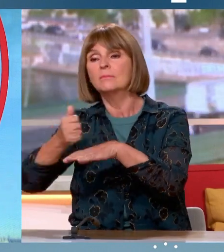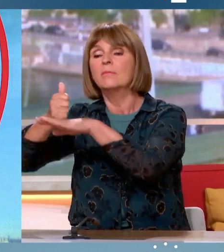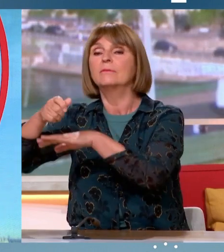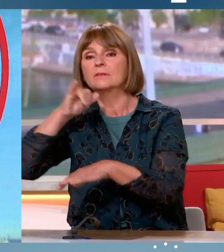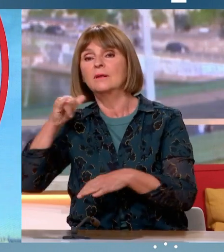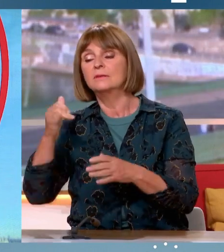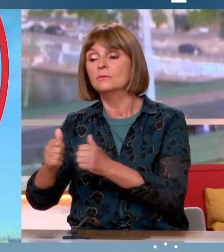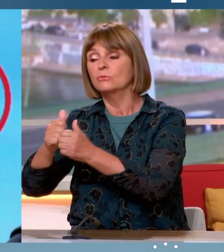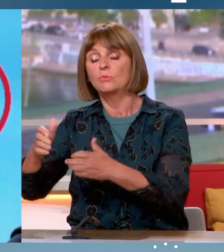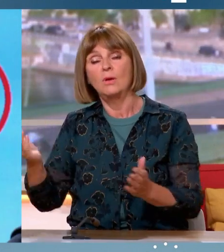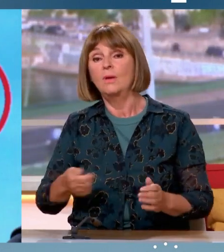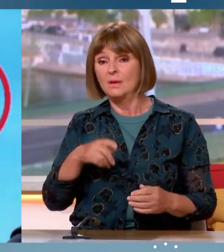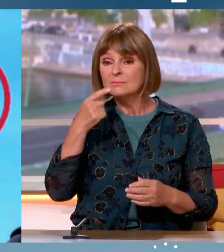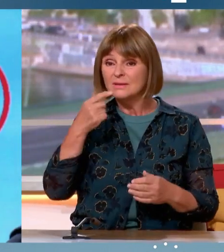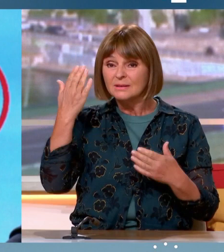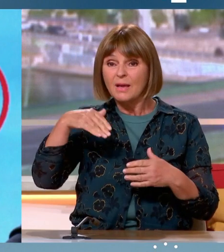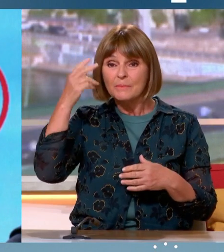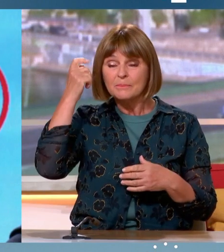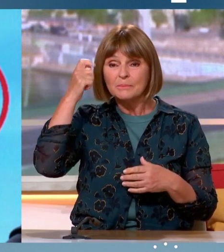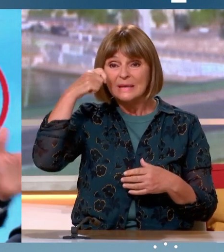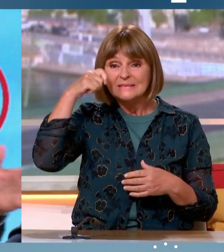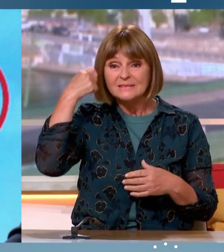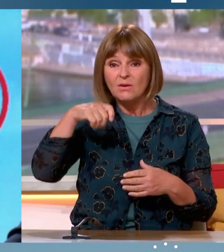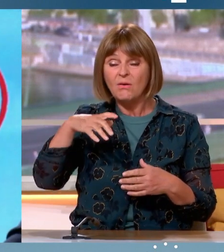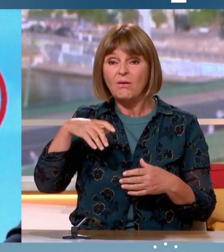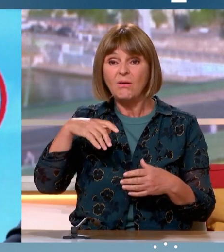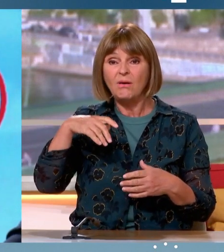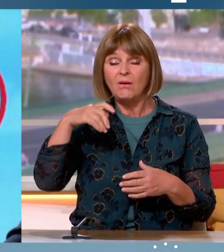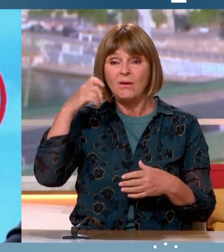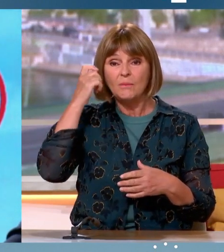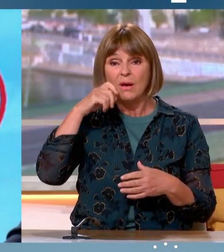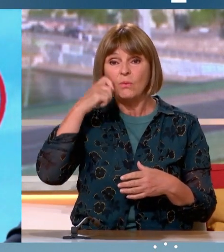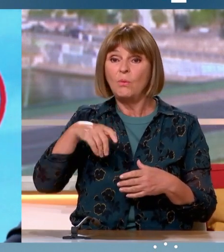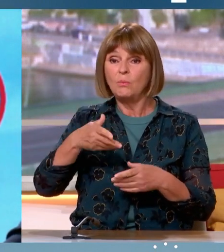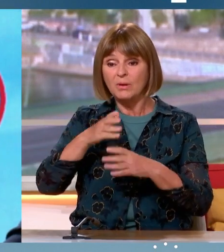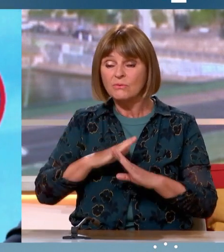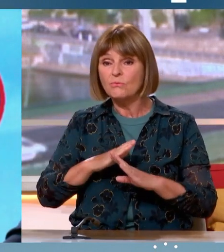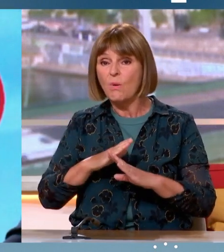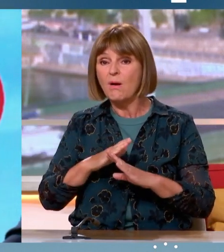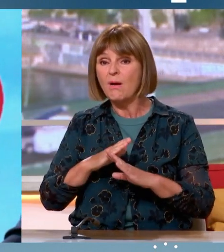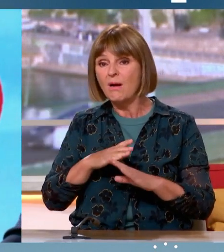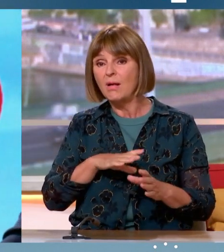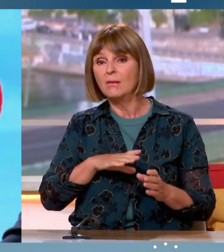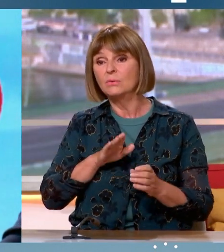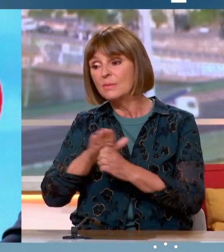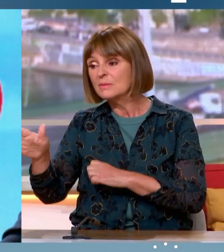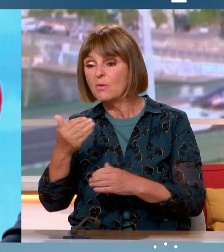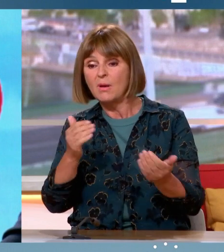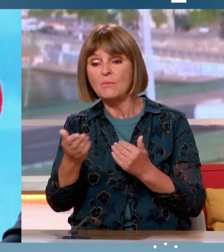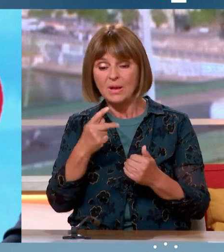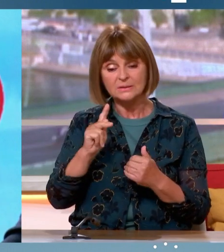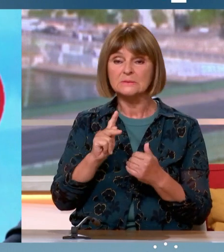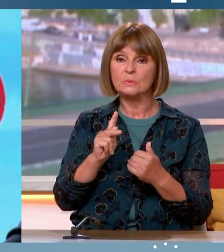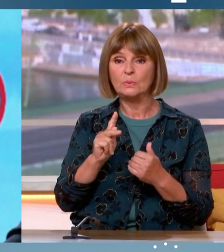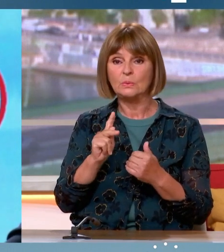que le président a pu caler son agenda par rapport à ce déplacement ? Et puis d'autres pleurent pour faire des 20h. Monsieur Mélenchon hier a passé sa